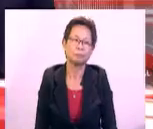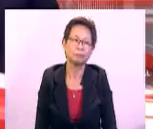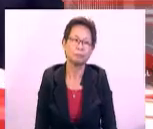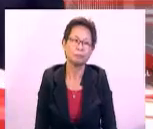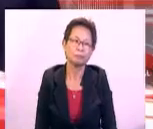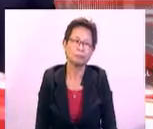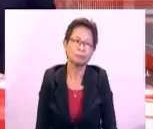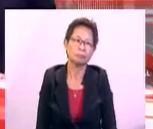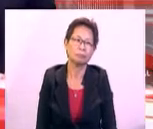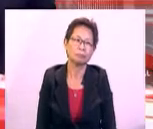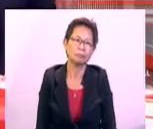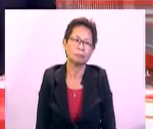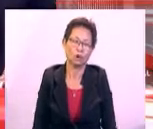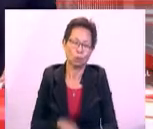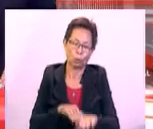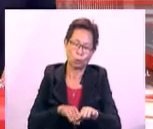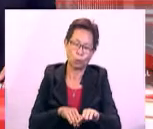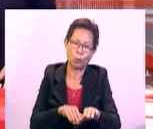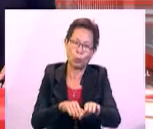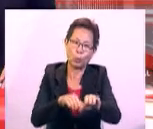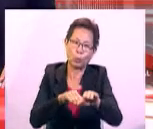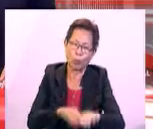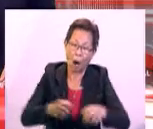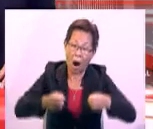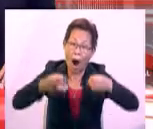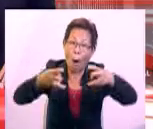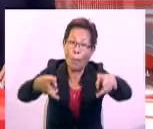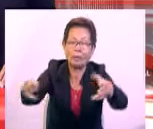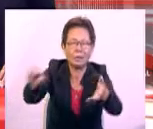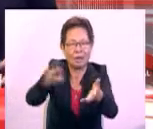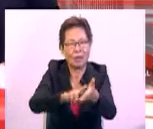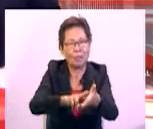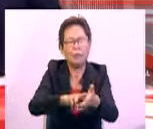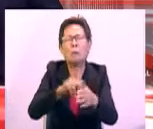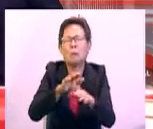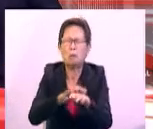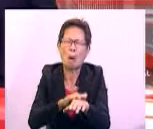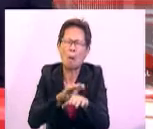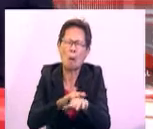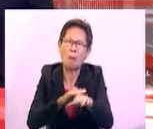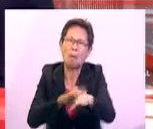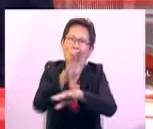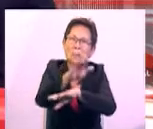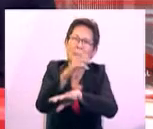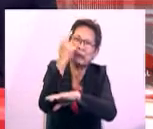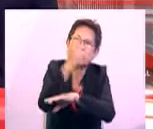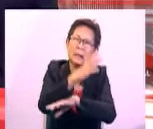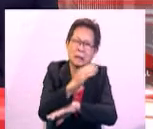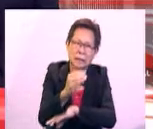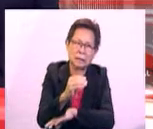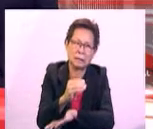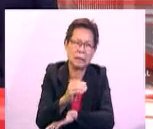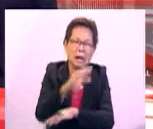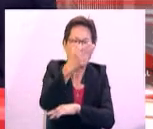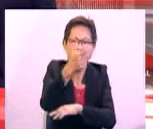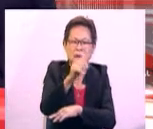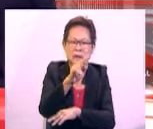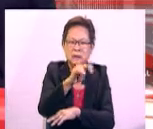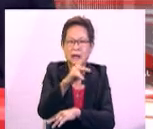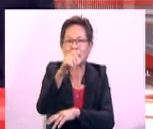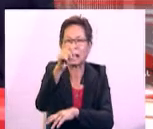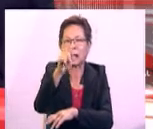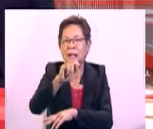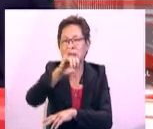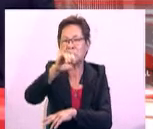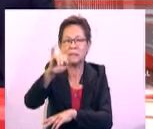Pada itu, aliran trafik di beberapa lebuh raya utama dilaporkan masih pelahannya petang tadi dan antaranya dari Cangkat Jering ke Bukit